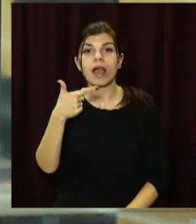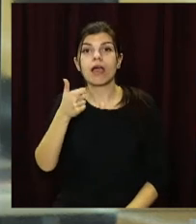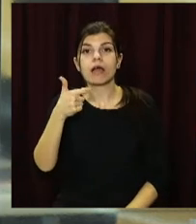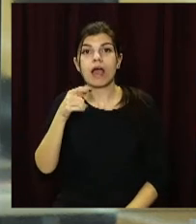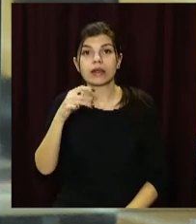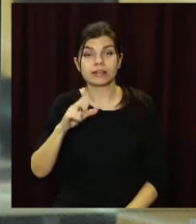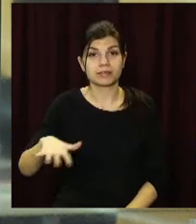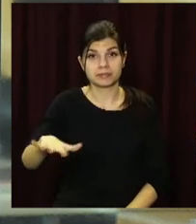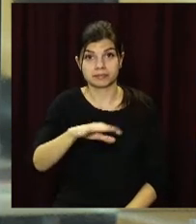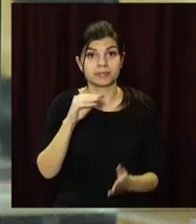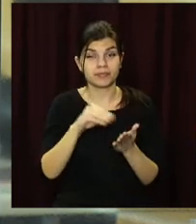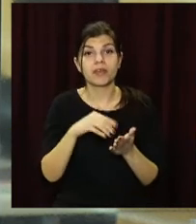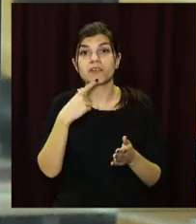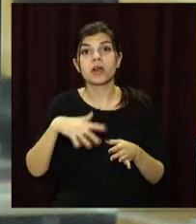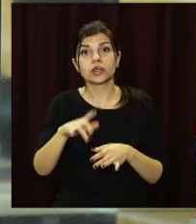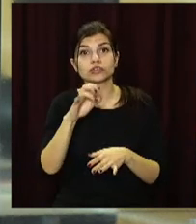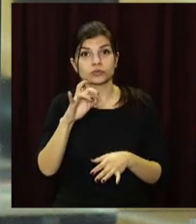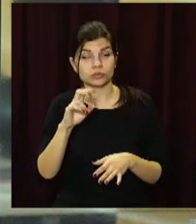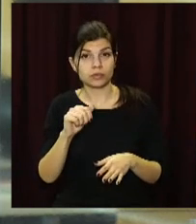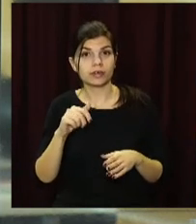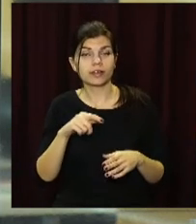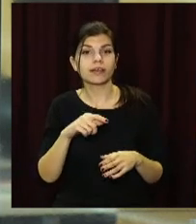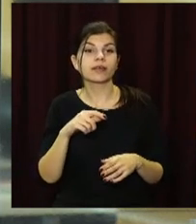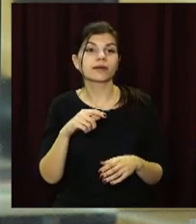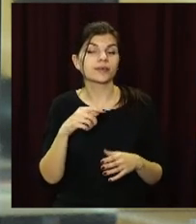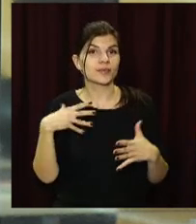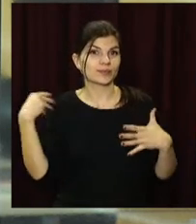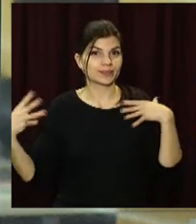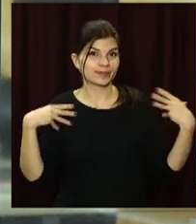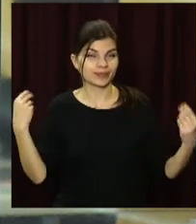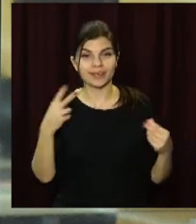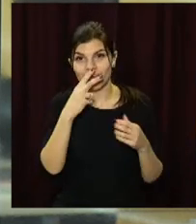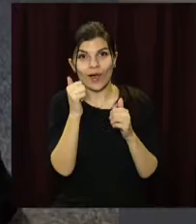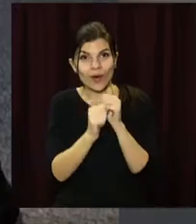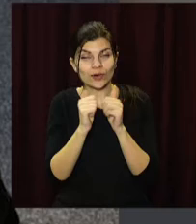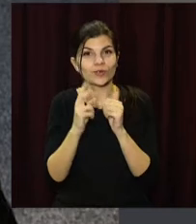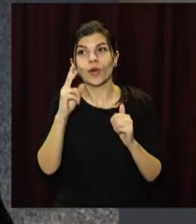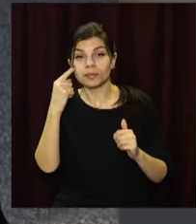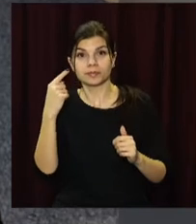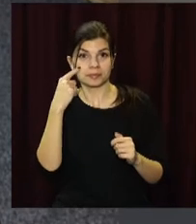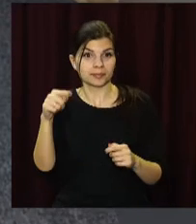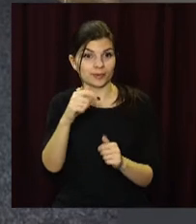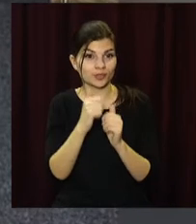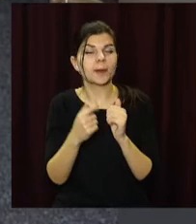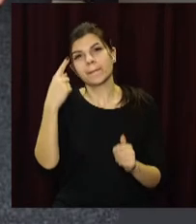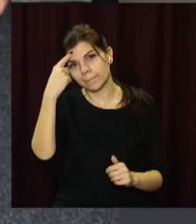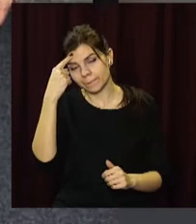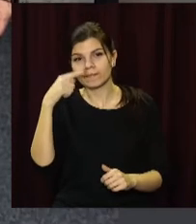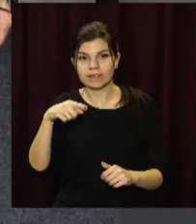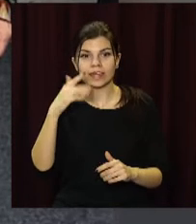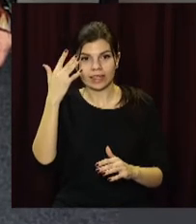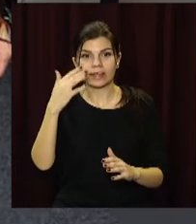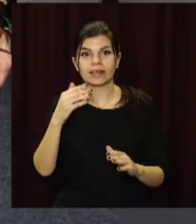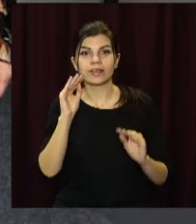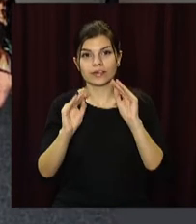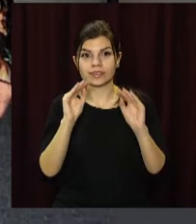білки стали символом цієї зони відпочинку. Пухнасті звірятки зустрічаються практично кожному, хто там гуляє. Тому організатори вимірювали висоту